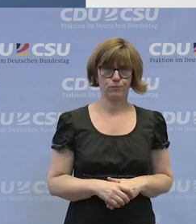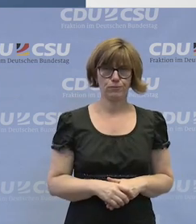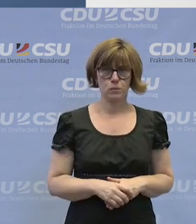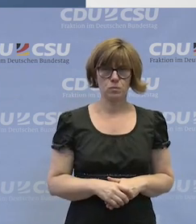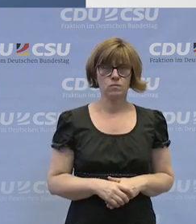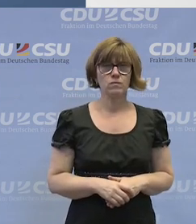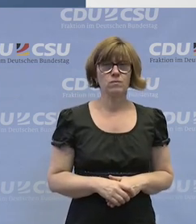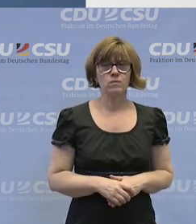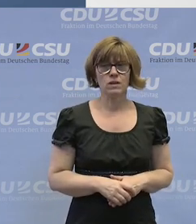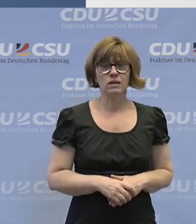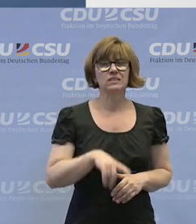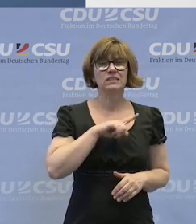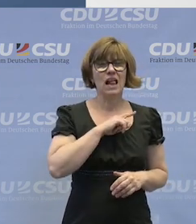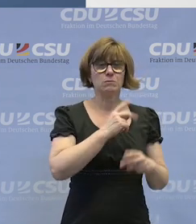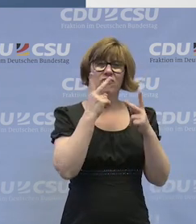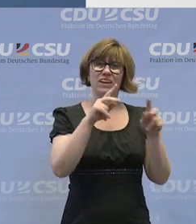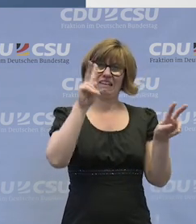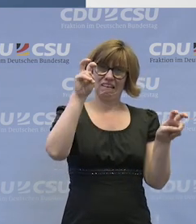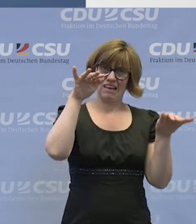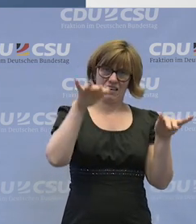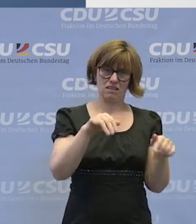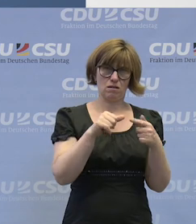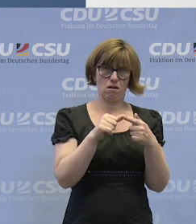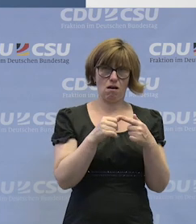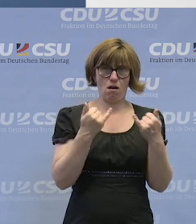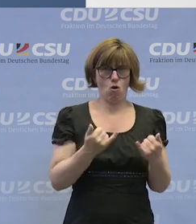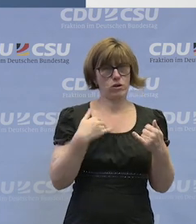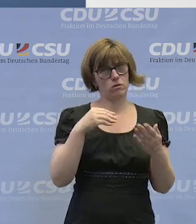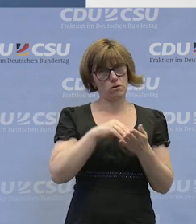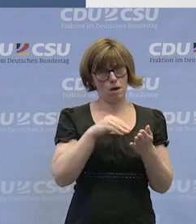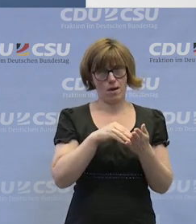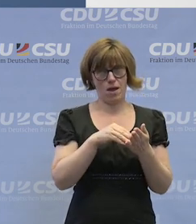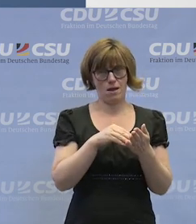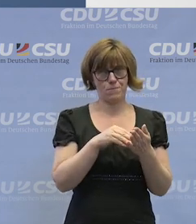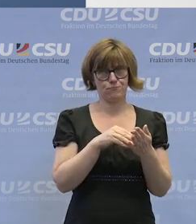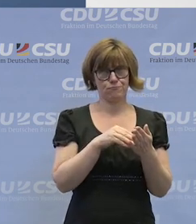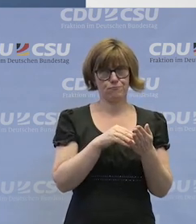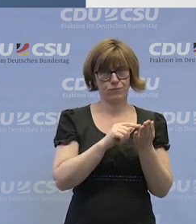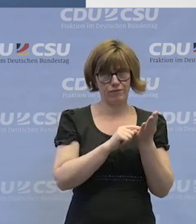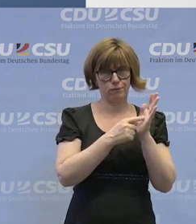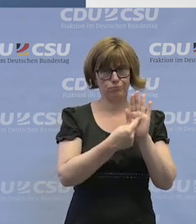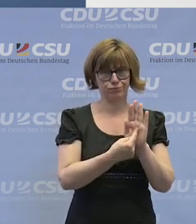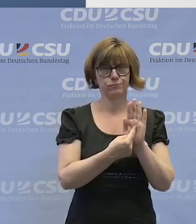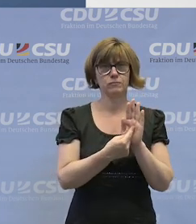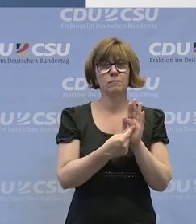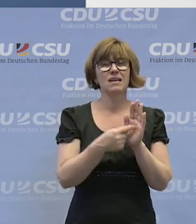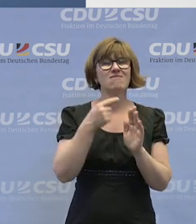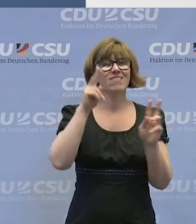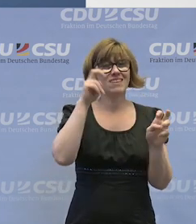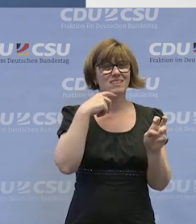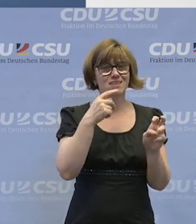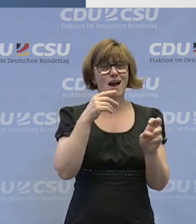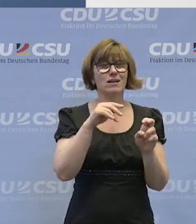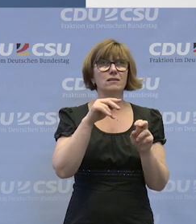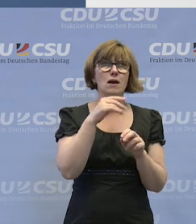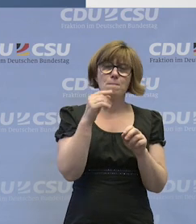Ich habe eine ganz wichtige These, für die ich heute hier stehen möchte, nämlich die sagt, dass das